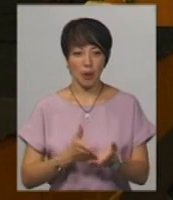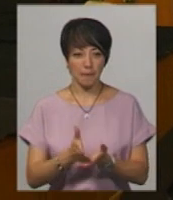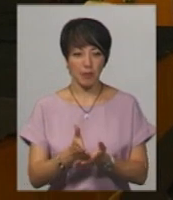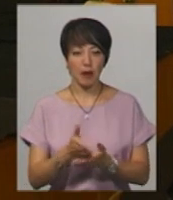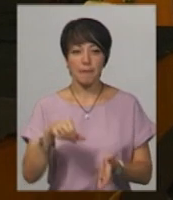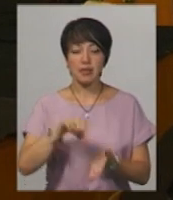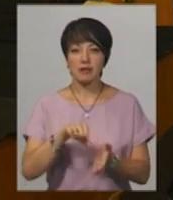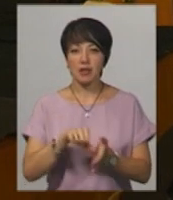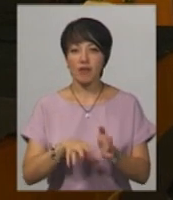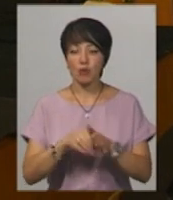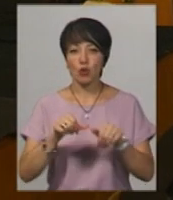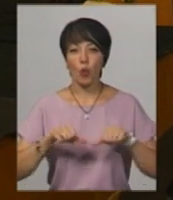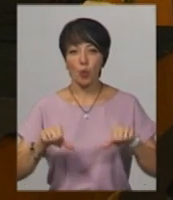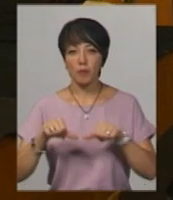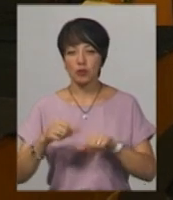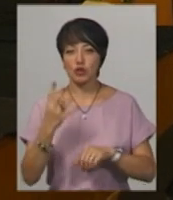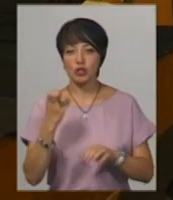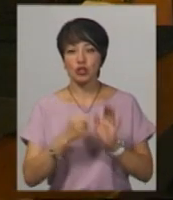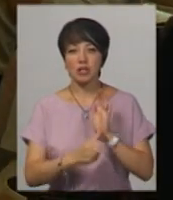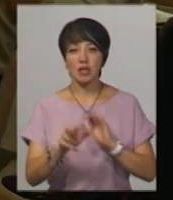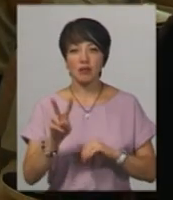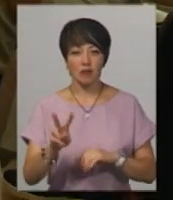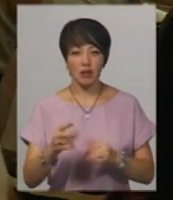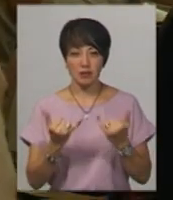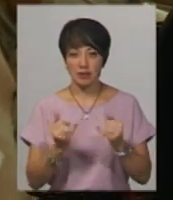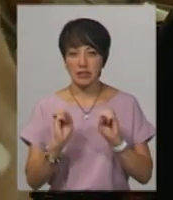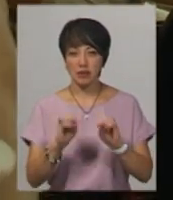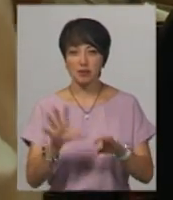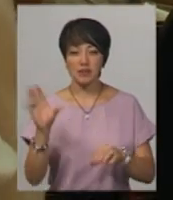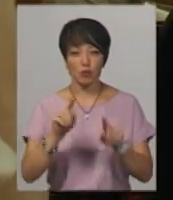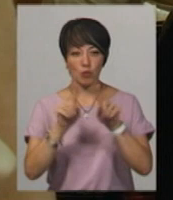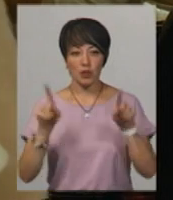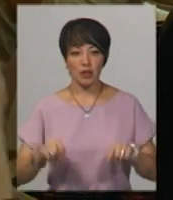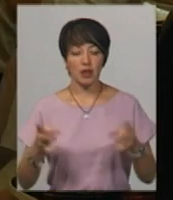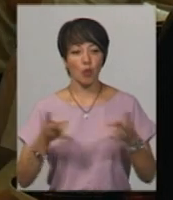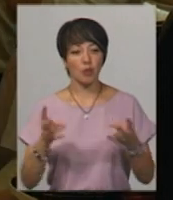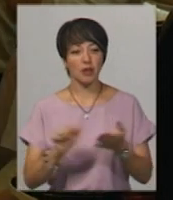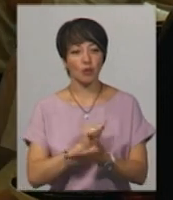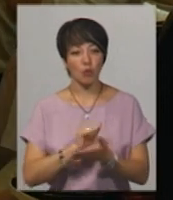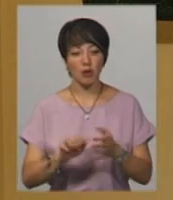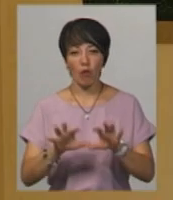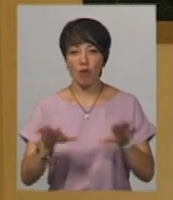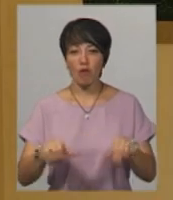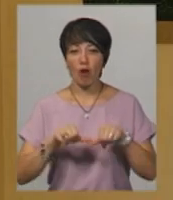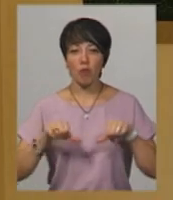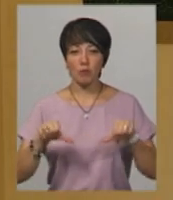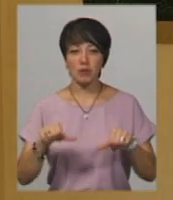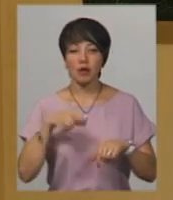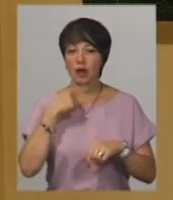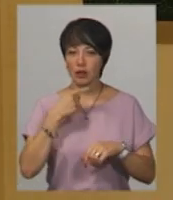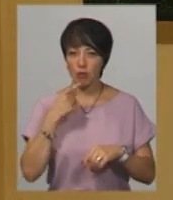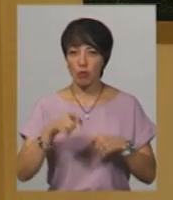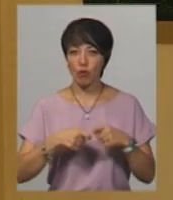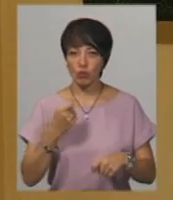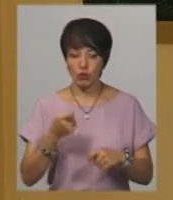Представники дільничної виборчої комісії номер 462 щойно здали усі бюлетені та необхідні документи. Голова комісії Тетяна Миськова каже,